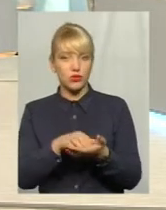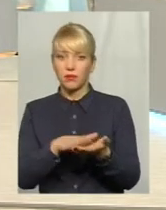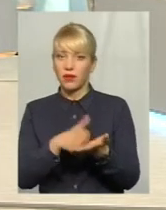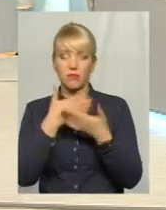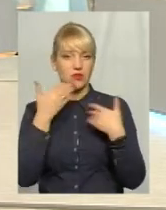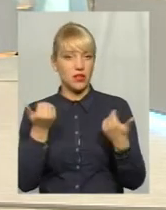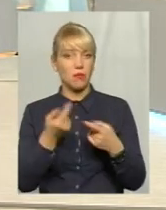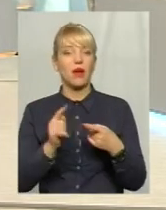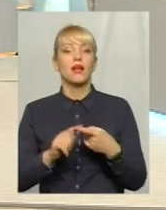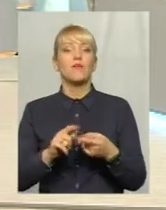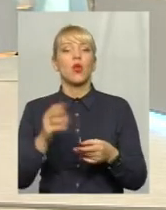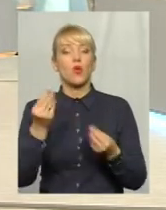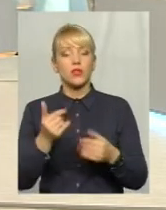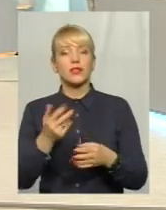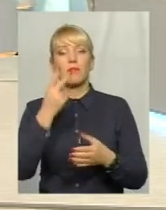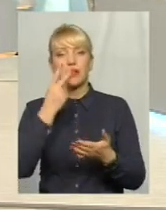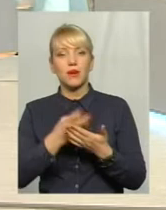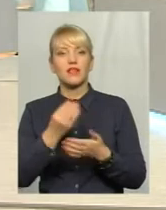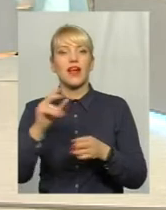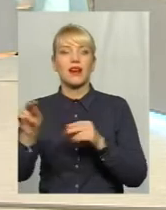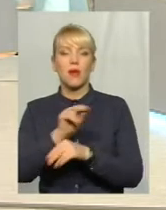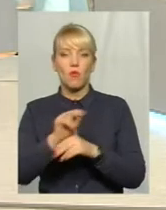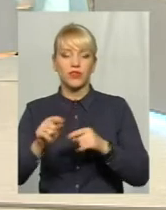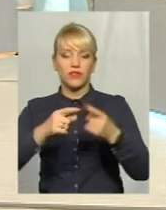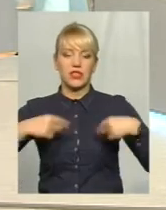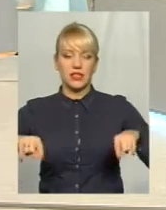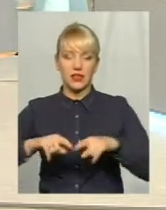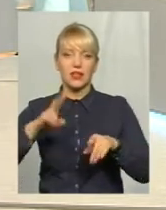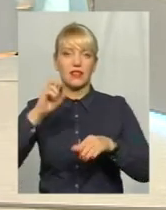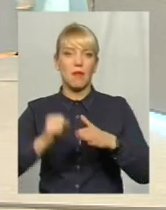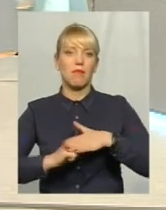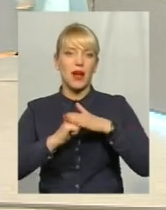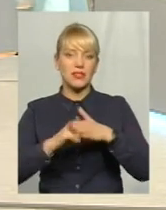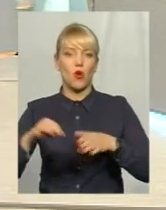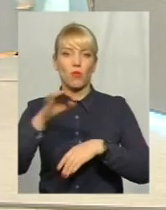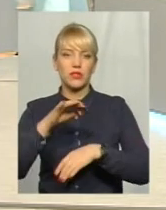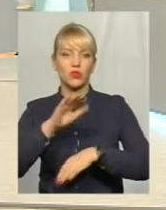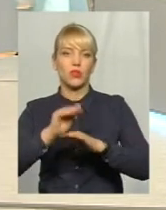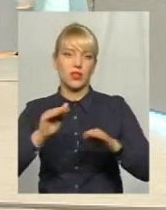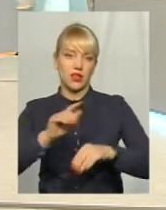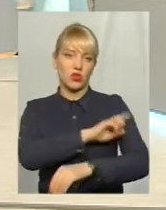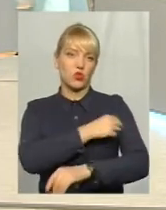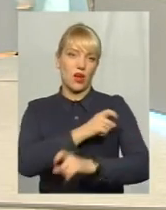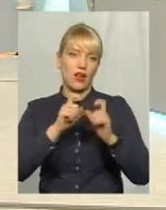Кошти передбачені на ремонт відділення на базі обласної дитячої лікарні. Хоча, чисто логічно,